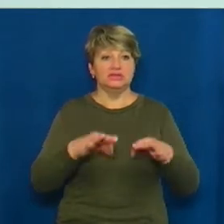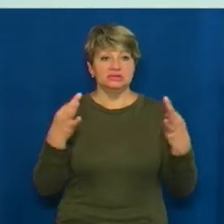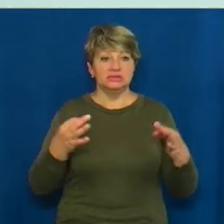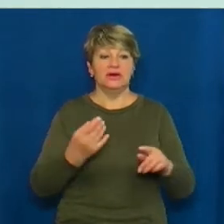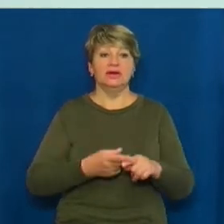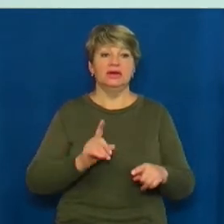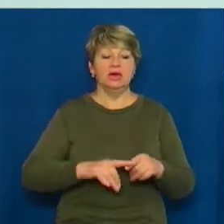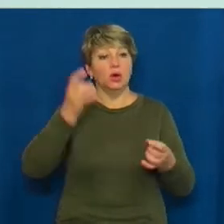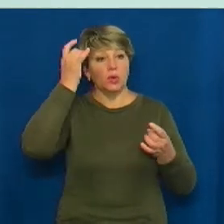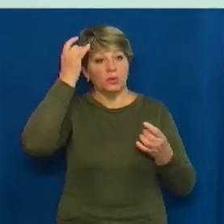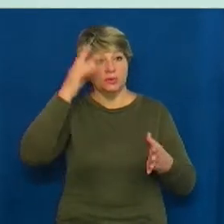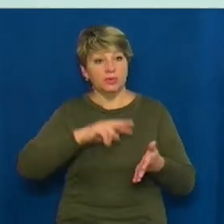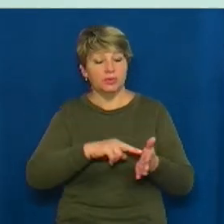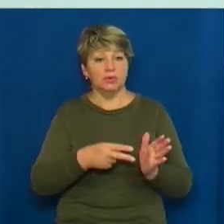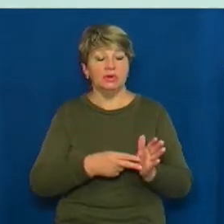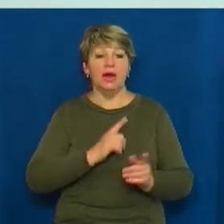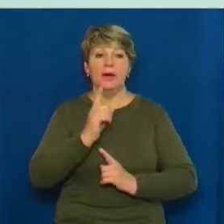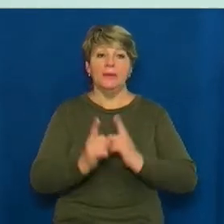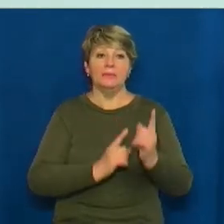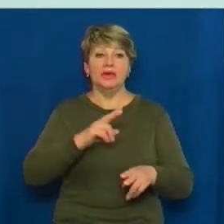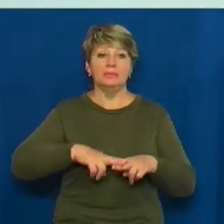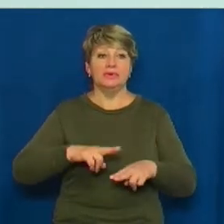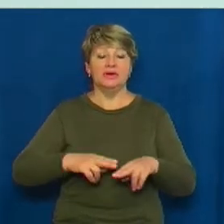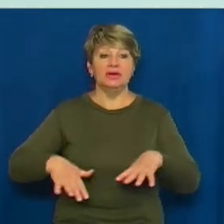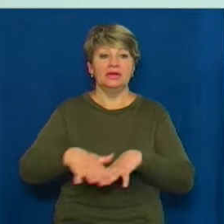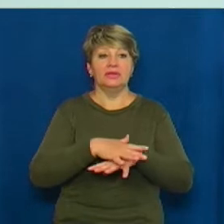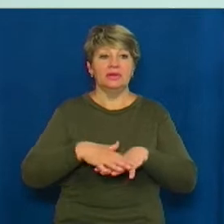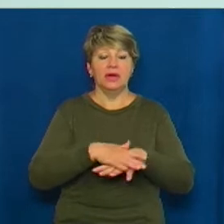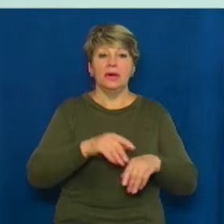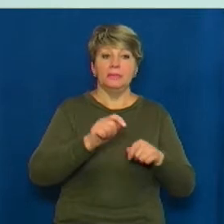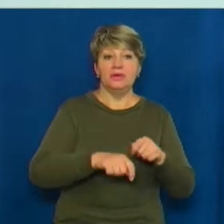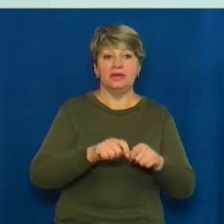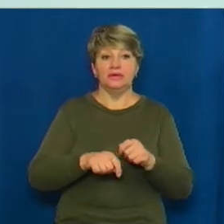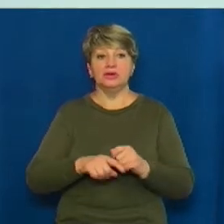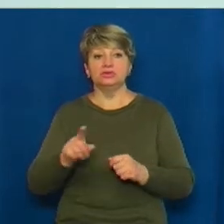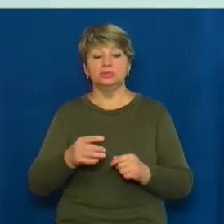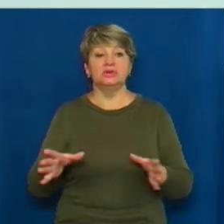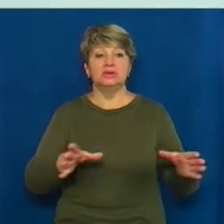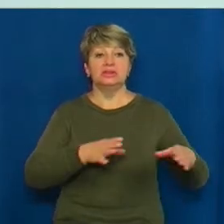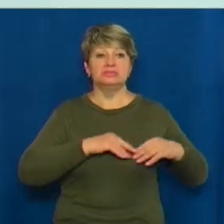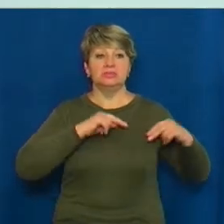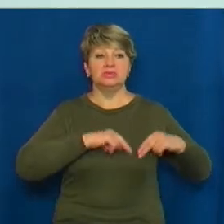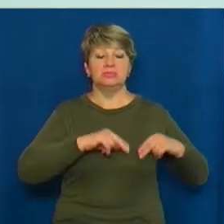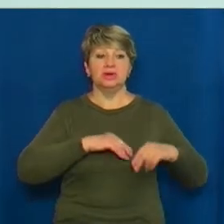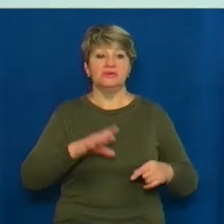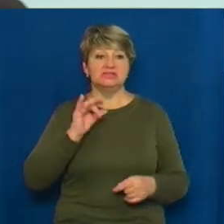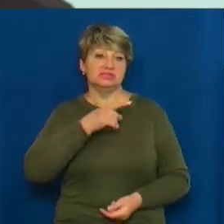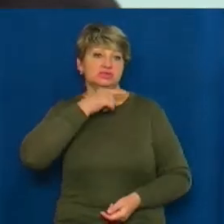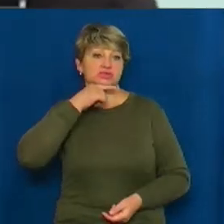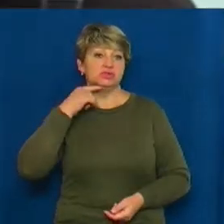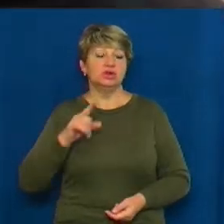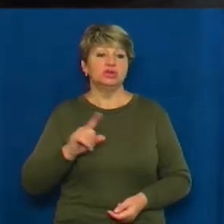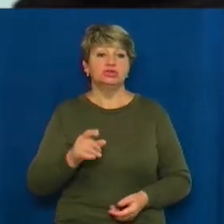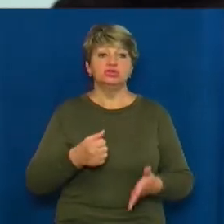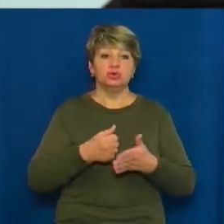культурному плані. Це перепаспортизація населення і перевірка щодо співпраці з окупантами, щодо сприяння окупації, щодо